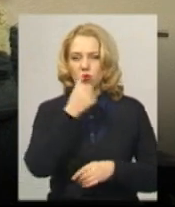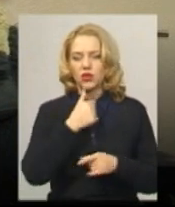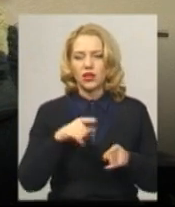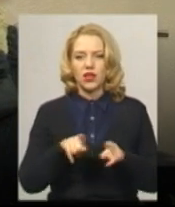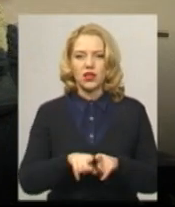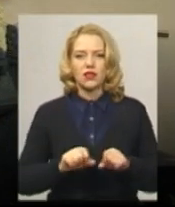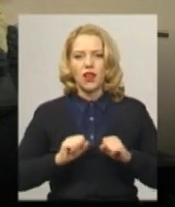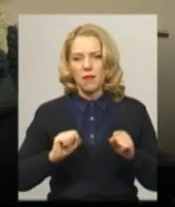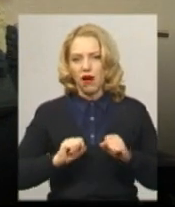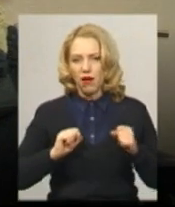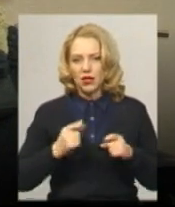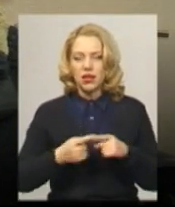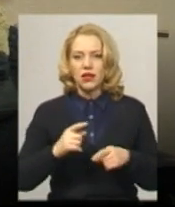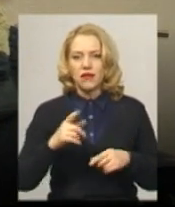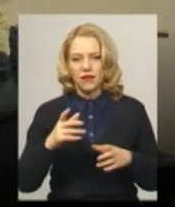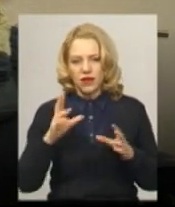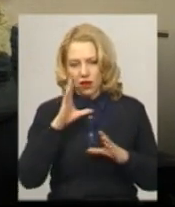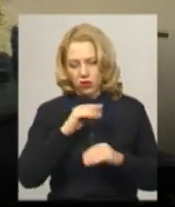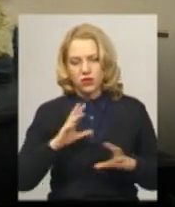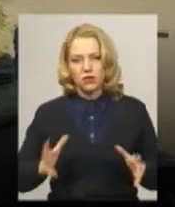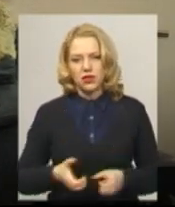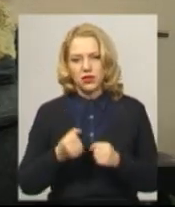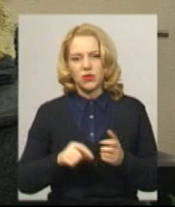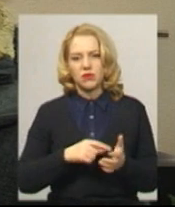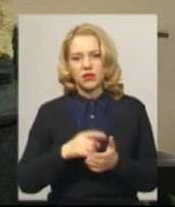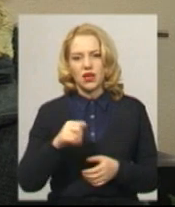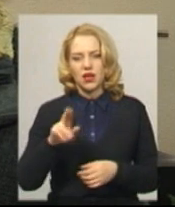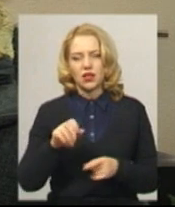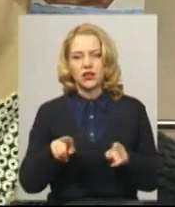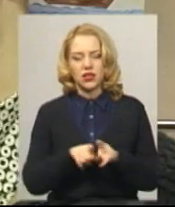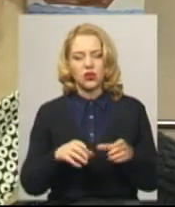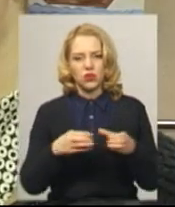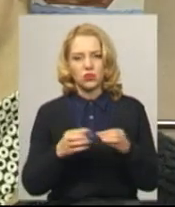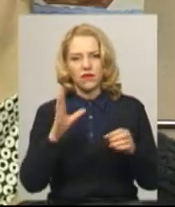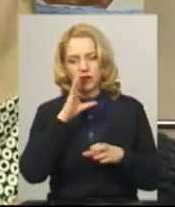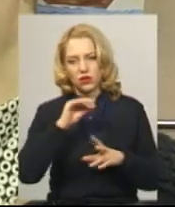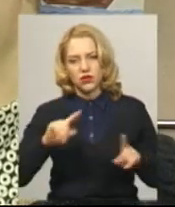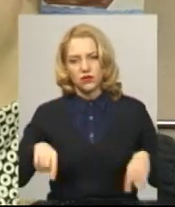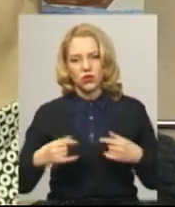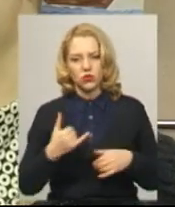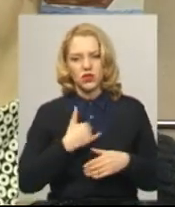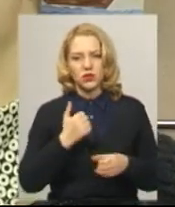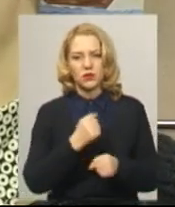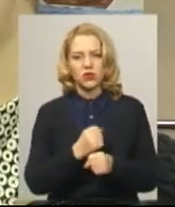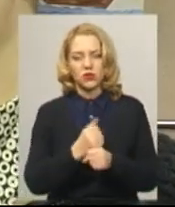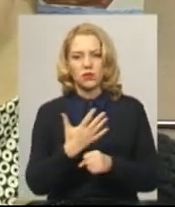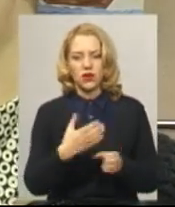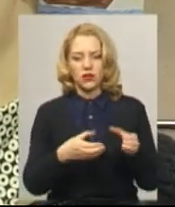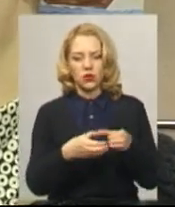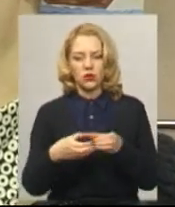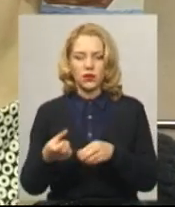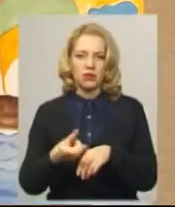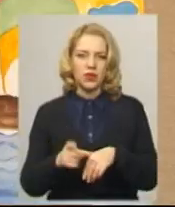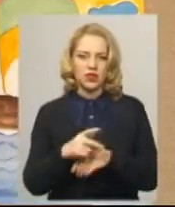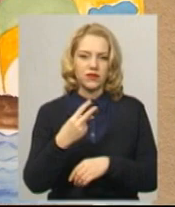її вдалося, підтримала міська рада, і ці групи вдалося створити. У нас працює 5 груп, і це більше 20